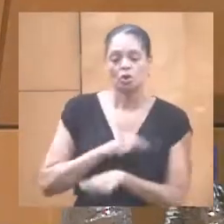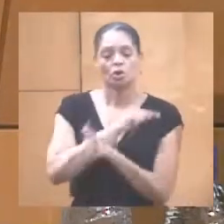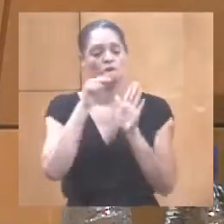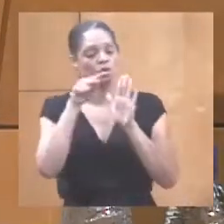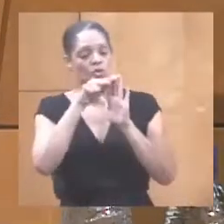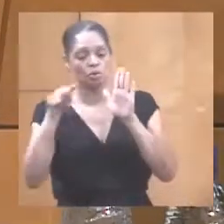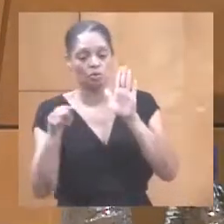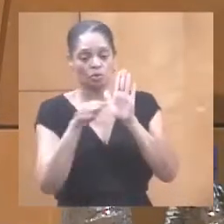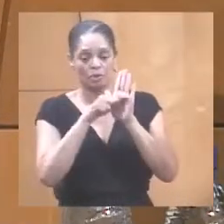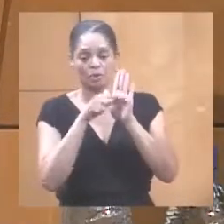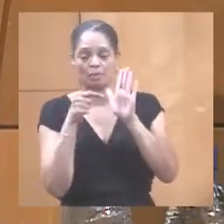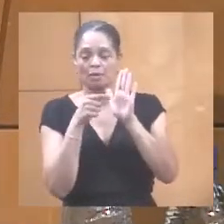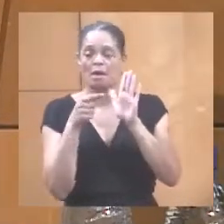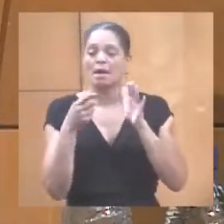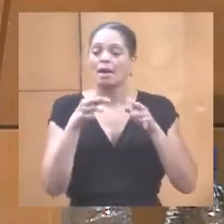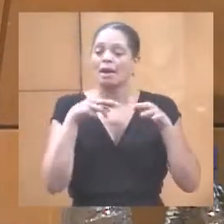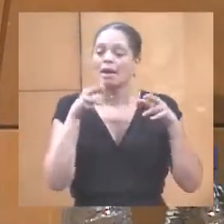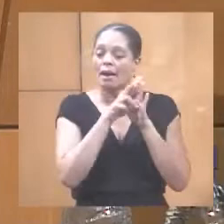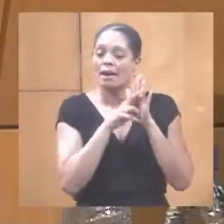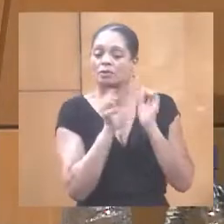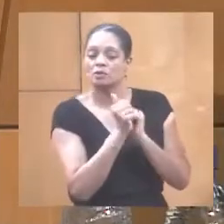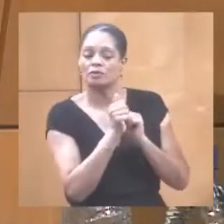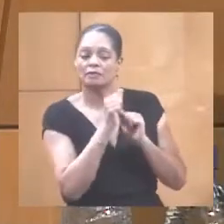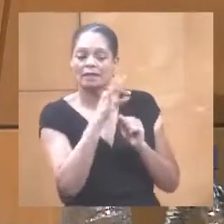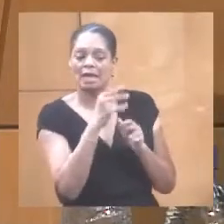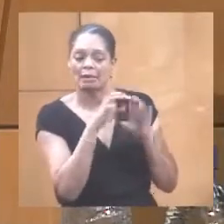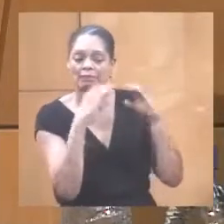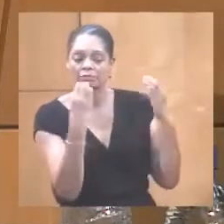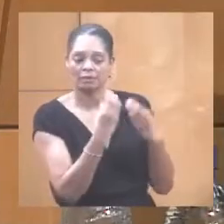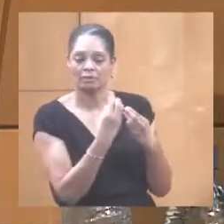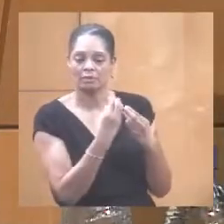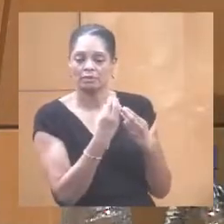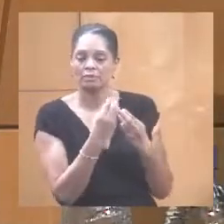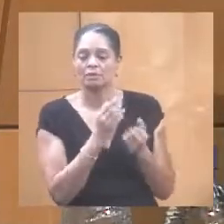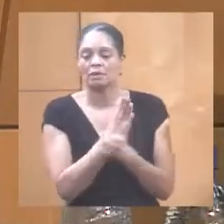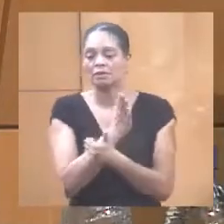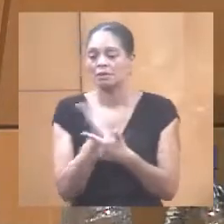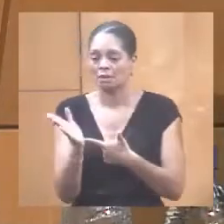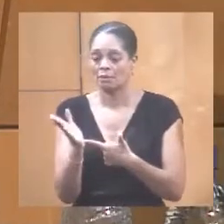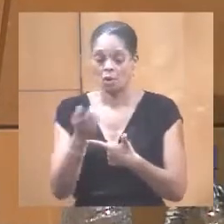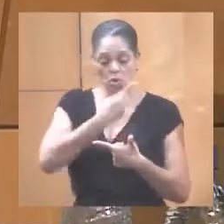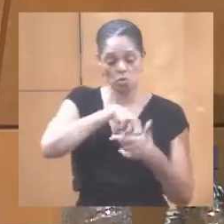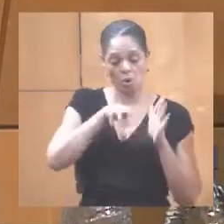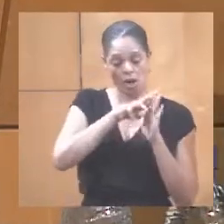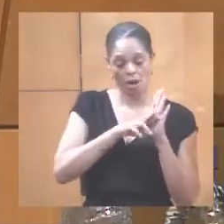compte de la CTM, avec les règles définies par la CTM. Et nos règles n'excluent personne.